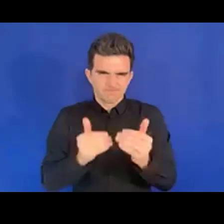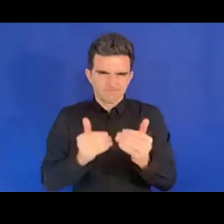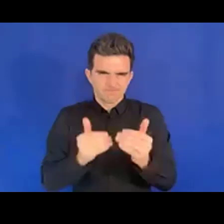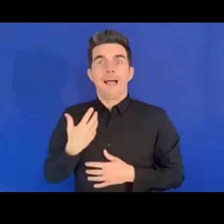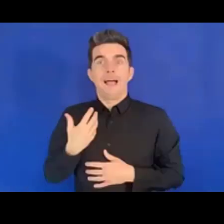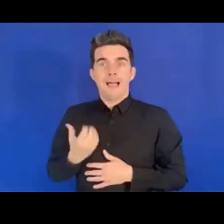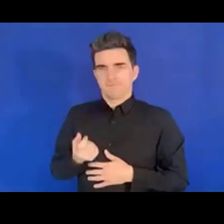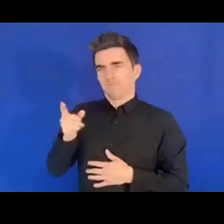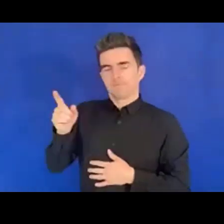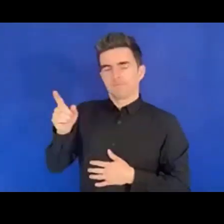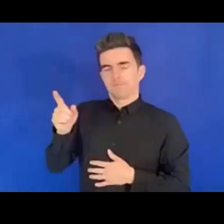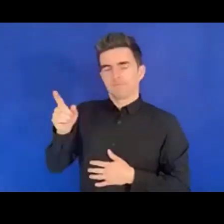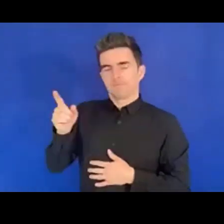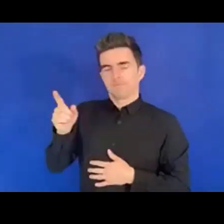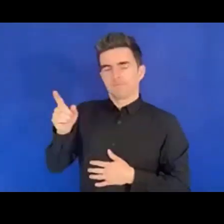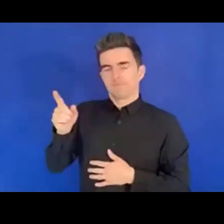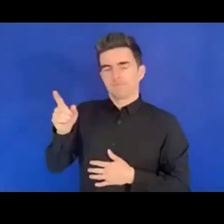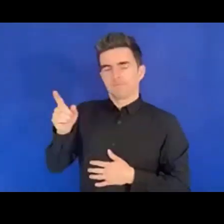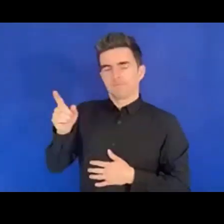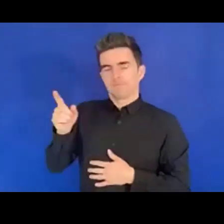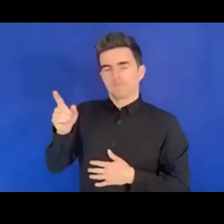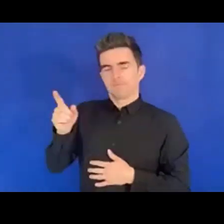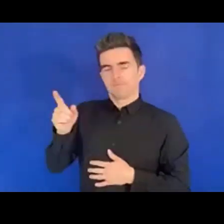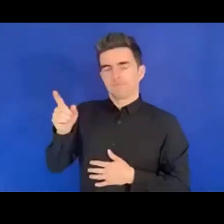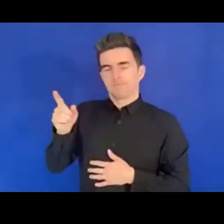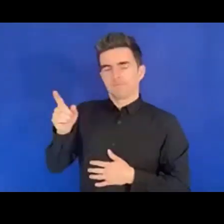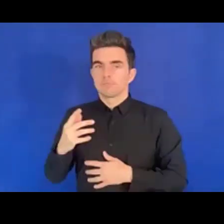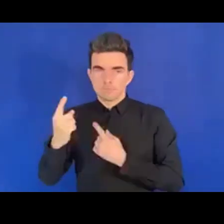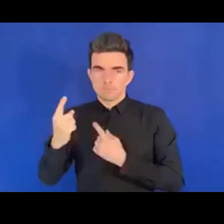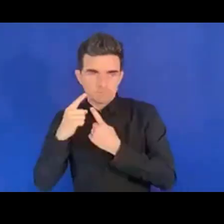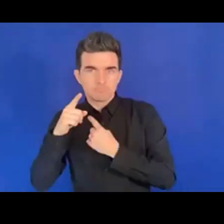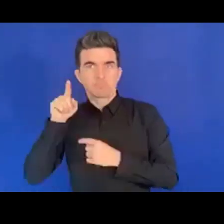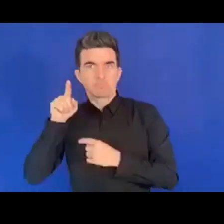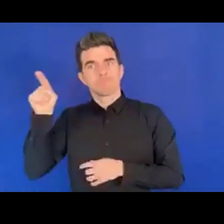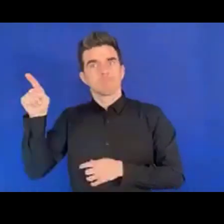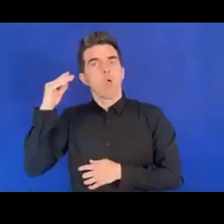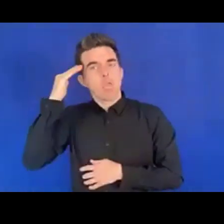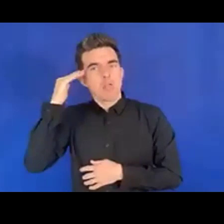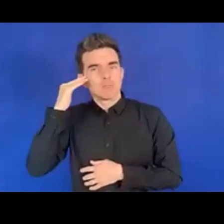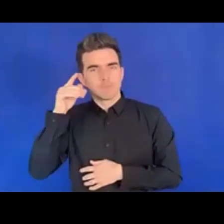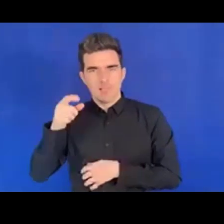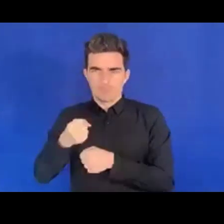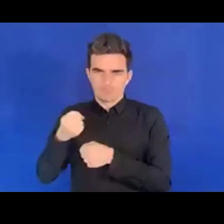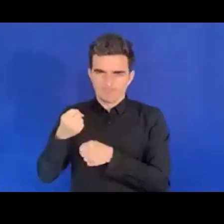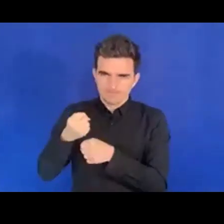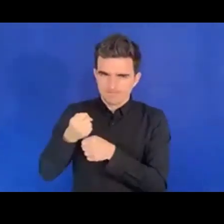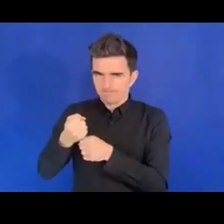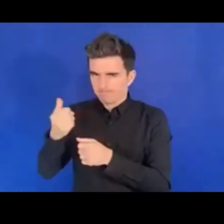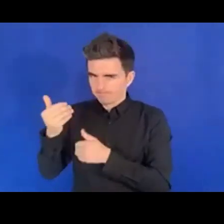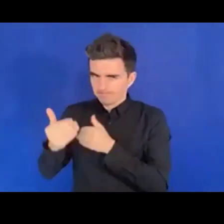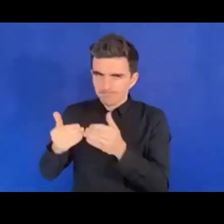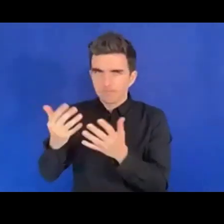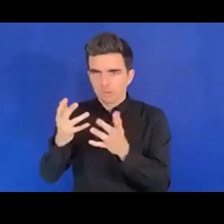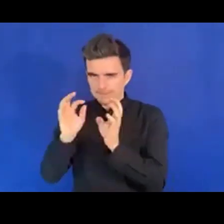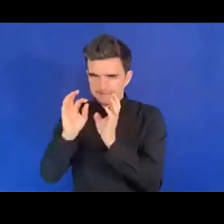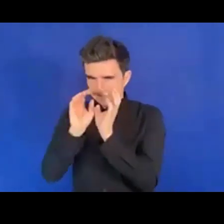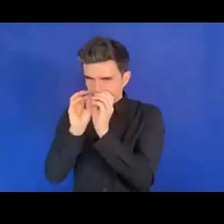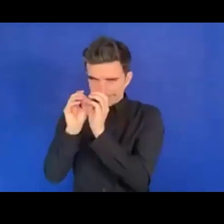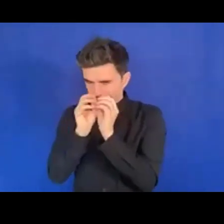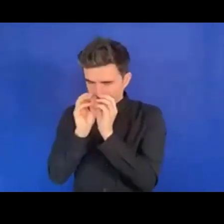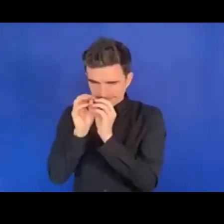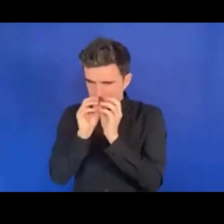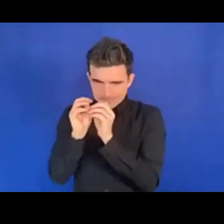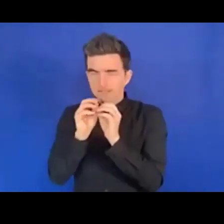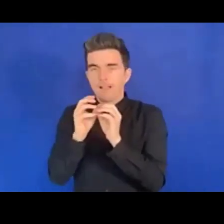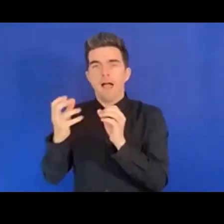travaillait également sur ce tableau de bord. Alors, pour moi,